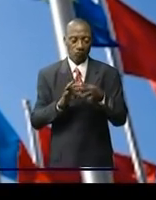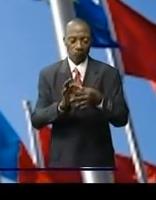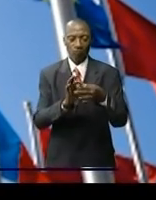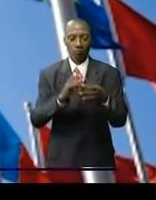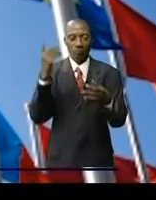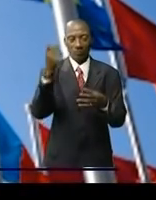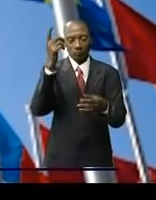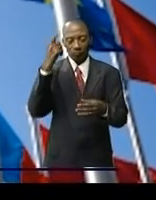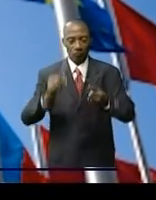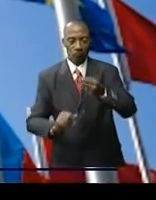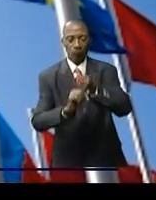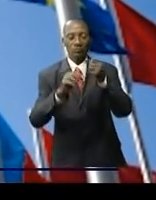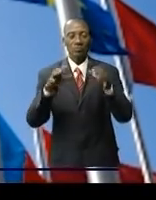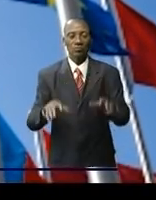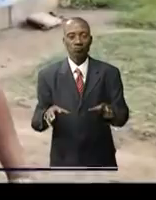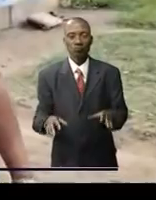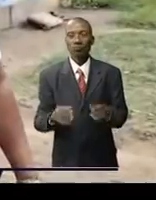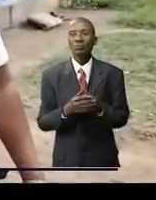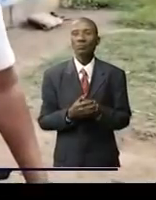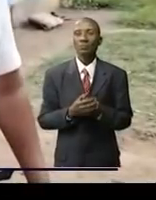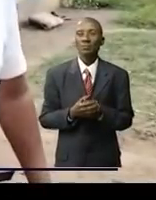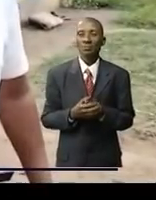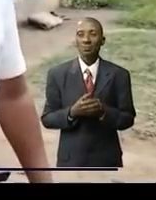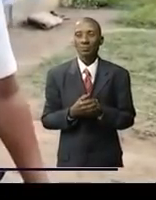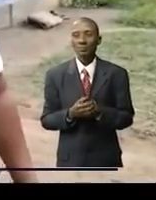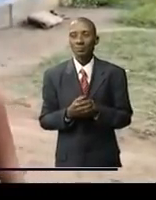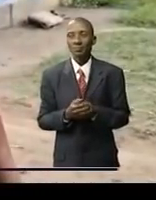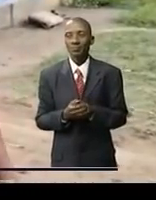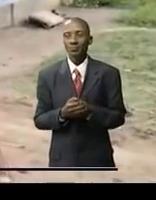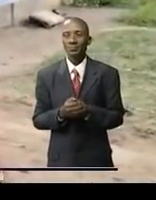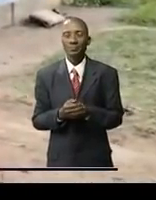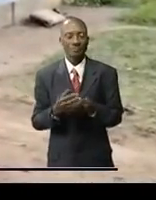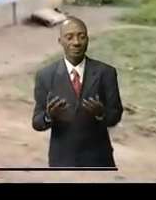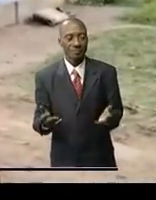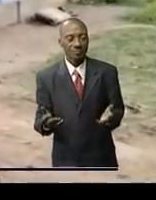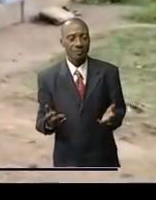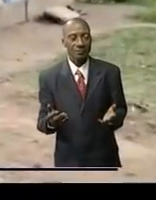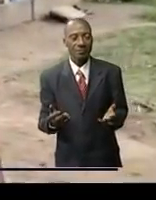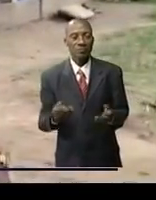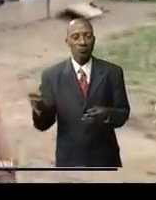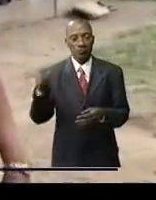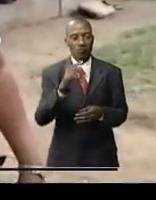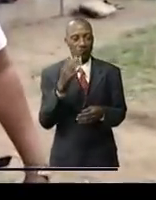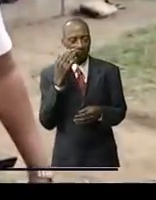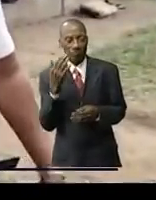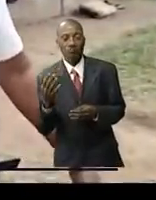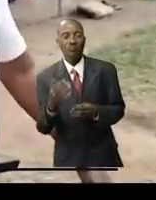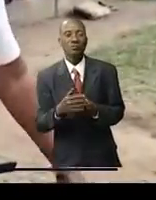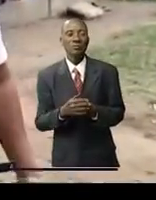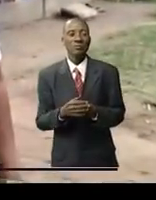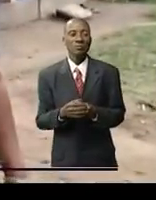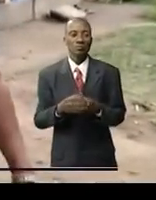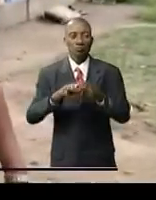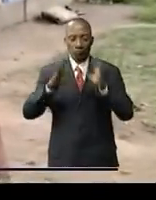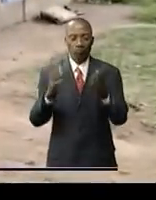République démocratique du Congo La logique actuelle c'est une logique militaire Vous avez vu toutes les guerres qui se passent au monde de